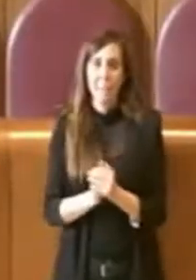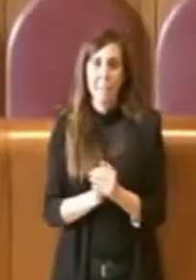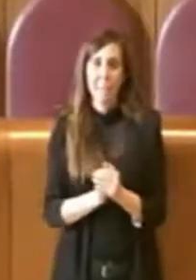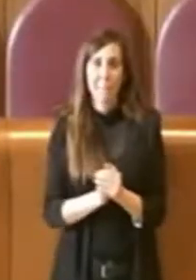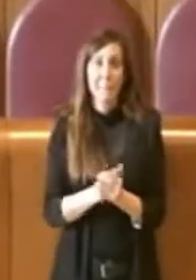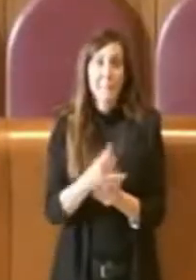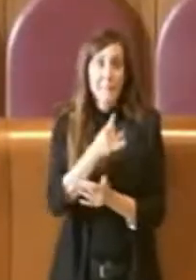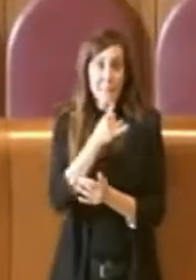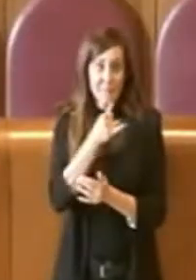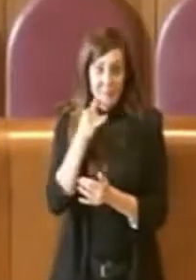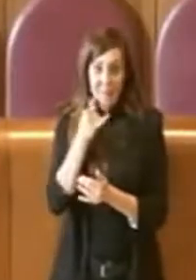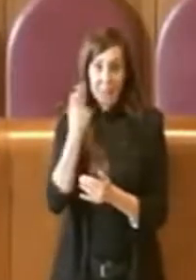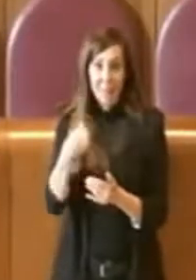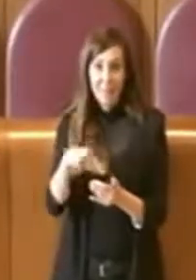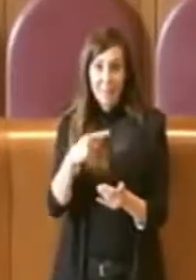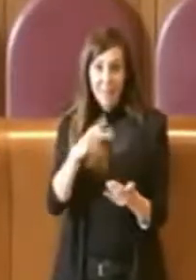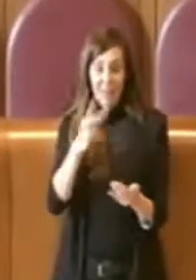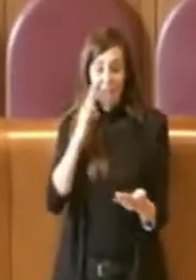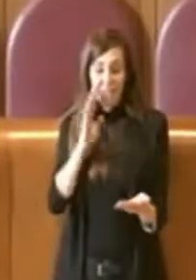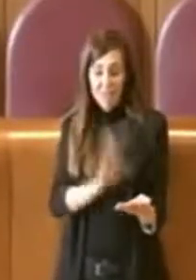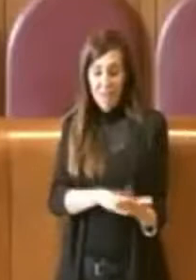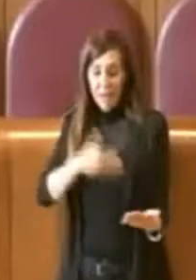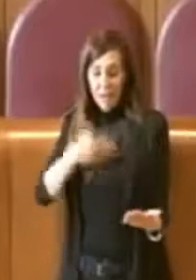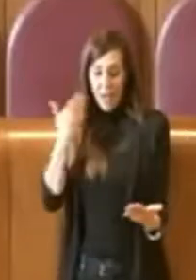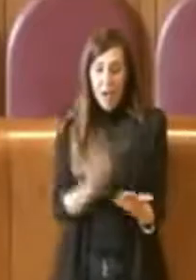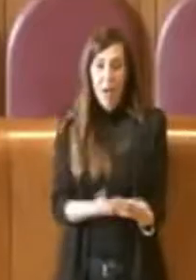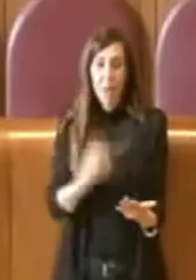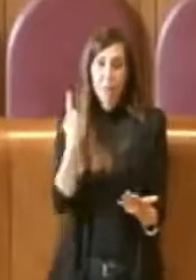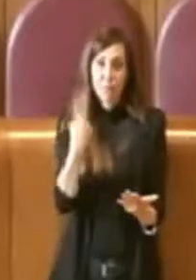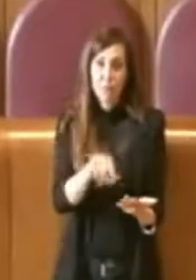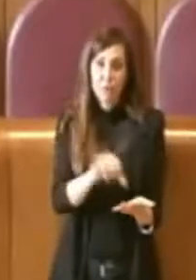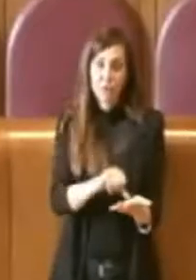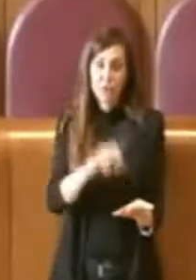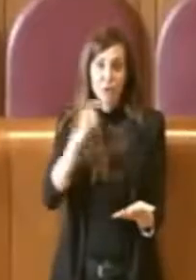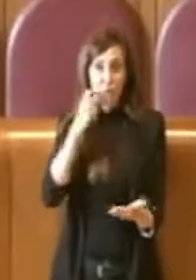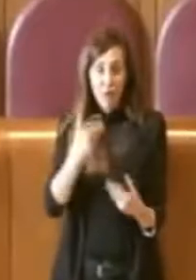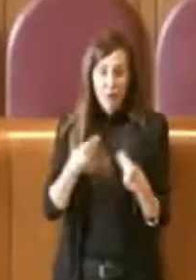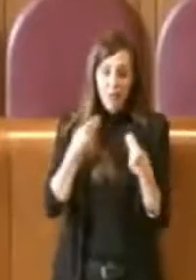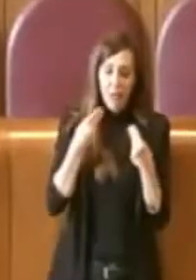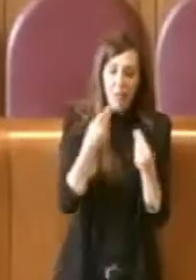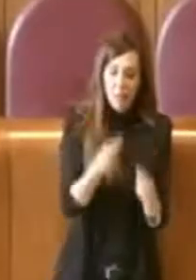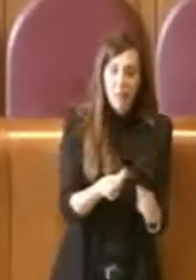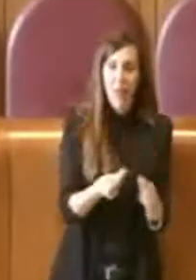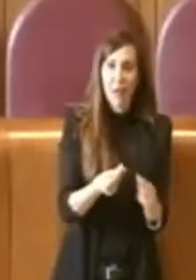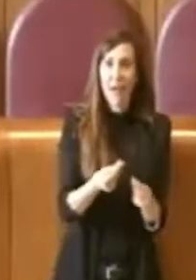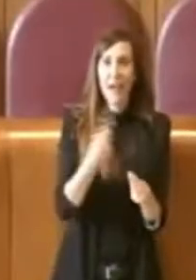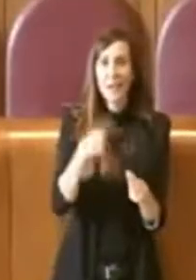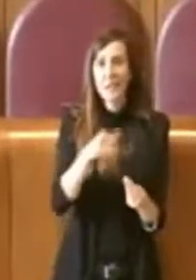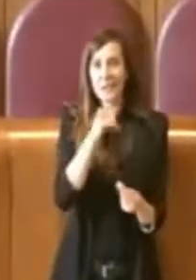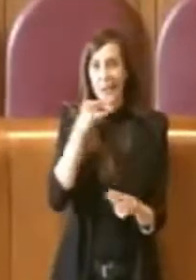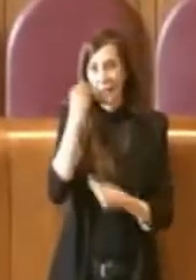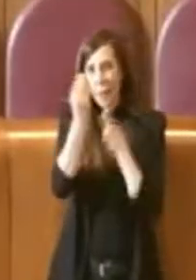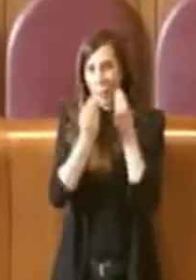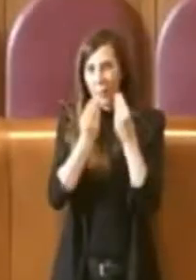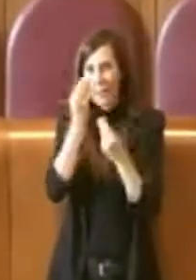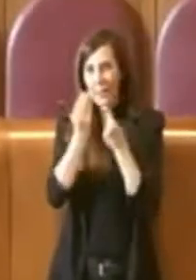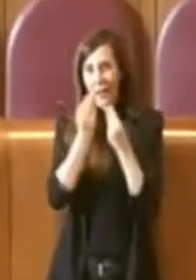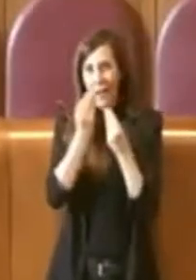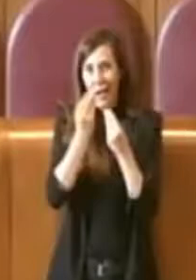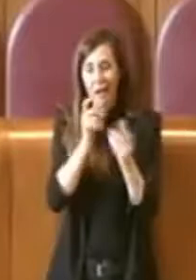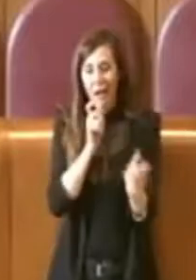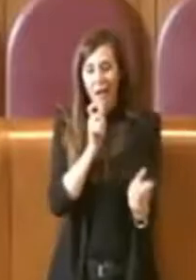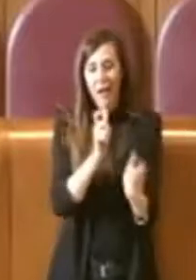bisogna valorizzare il Centro Carni e bisogna pensare al rapporto,